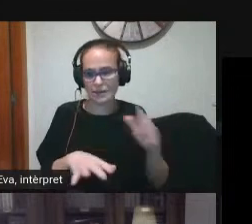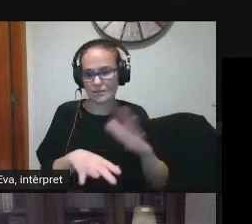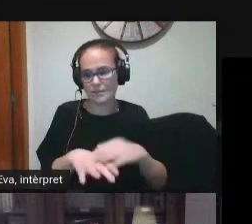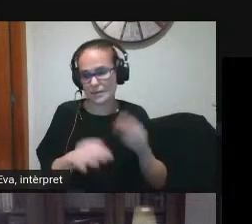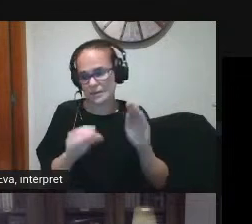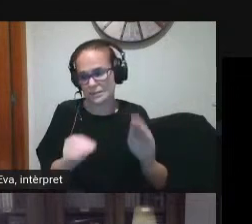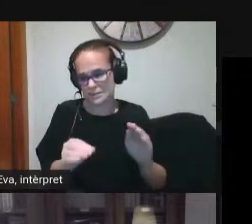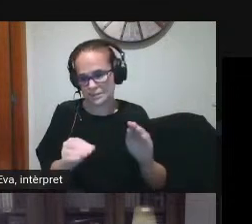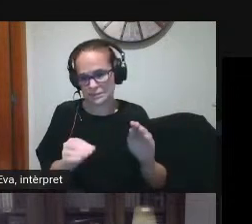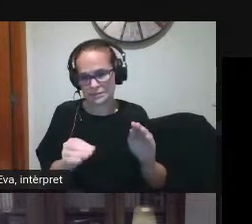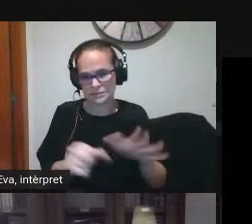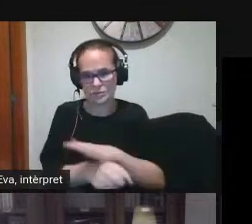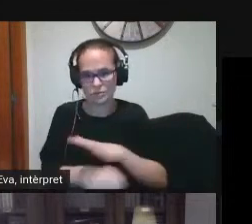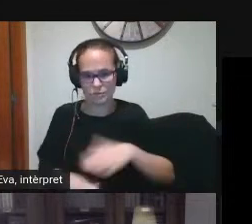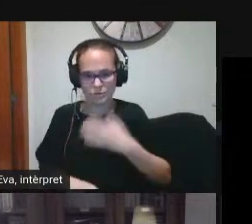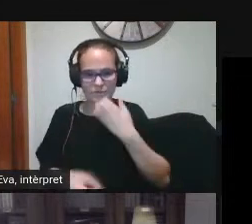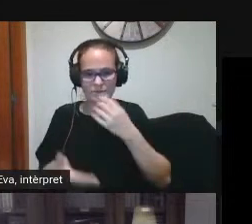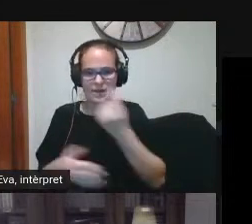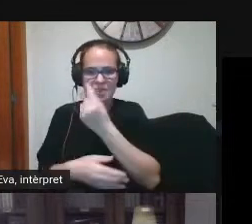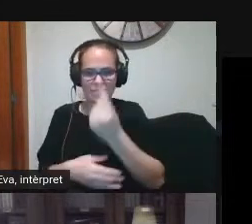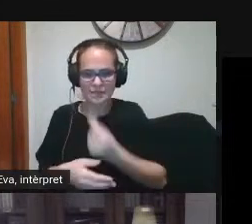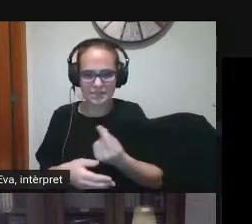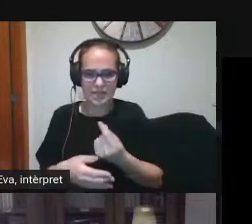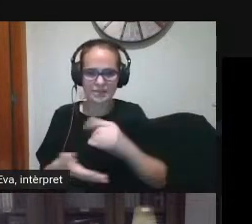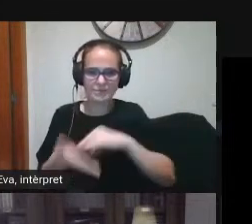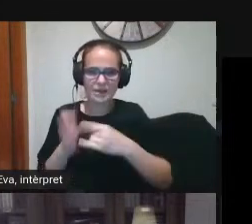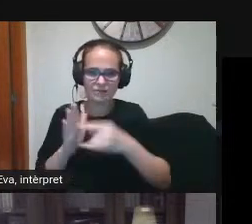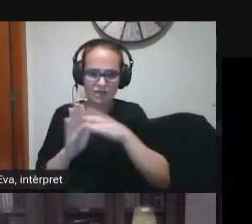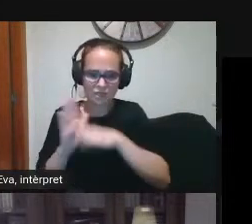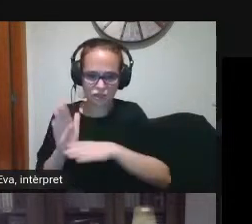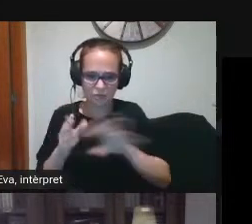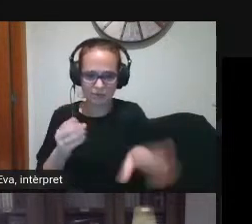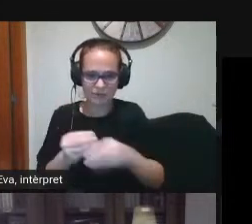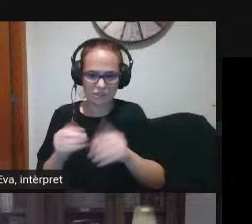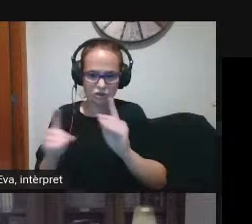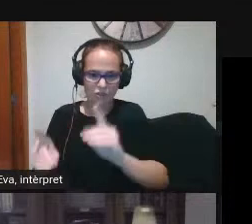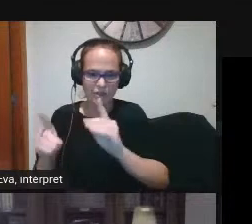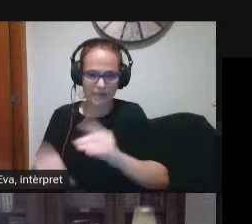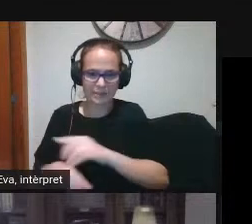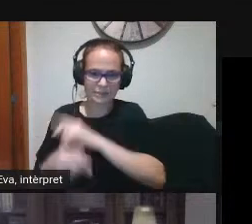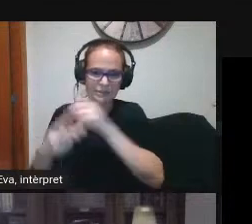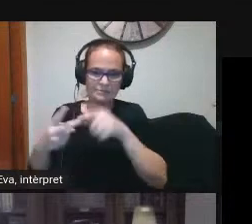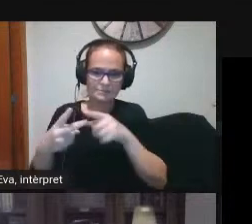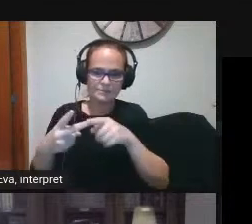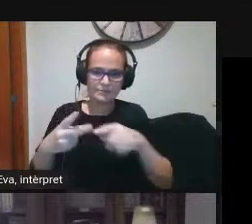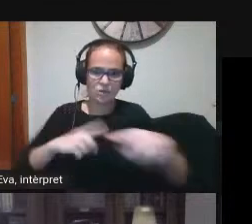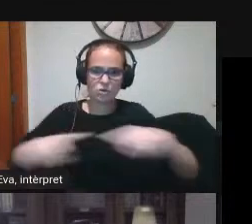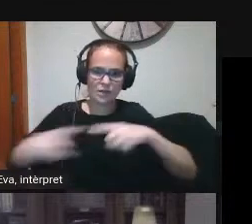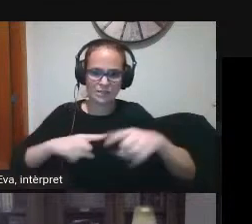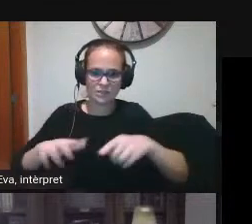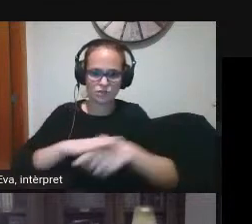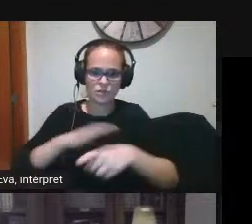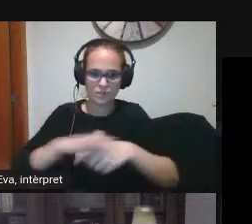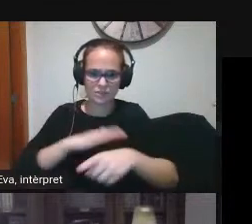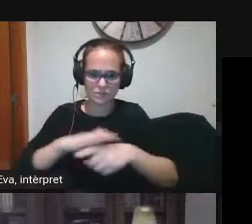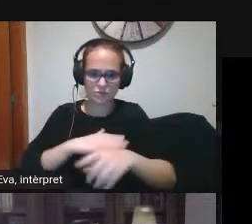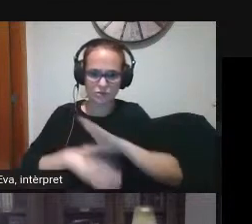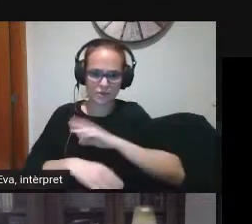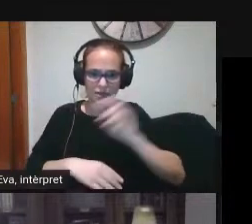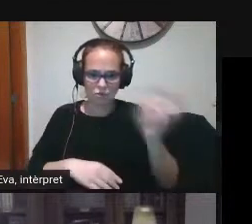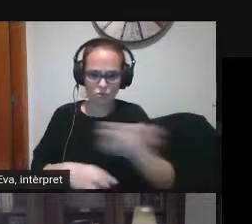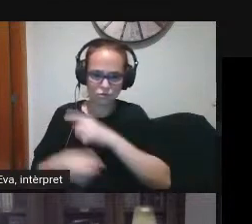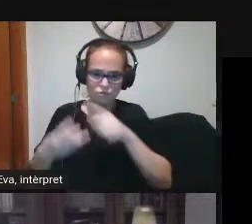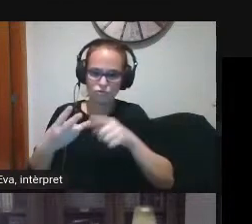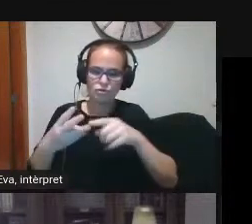avast disseny planificació i implementació didàctica organització d'espais de recursos comunicació i col·laboració